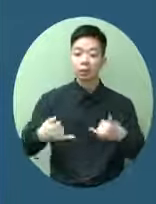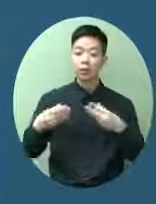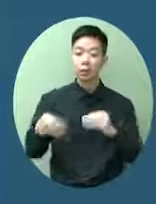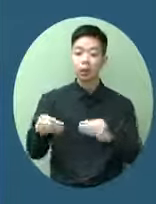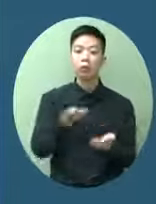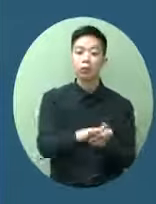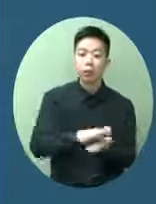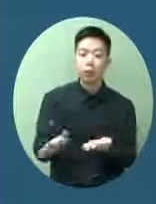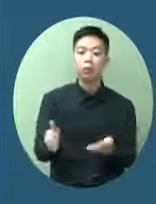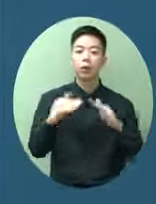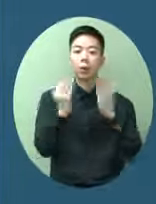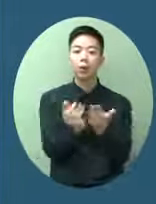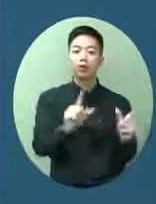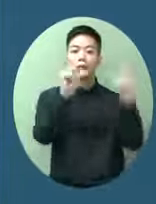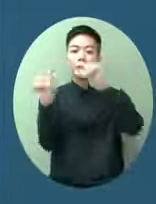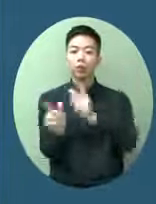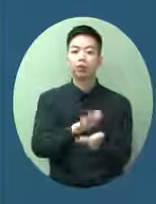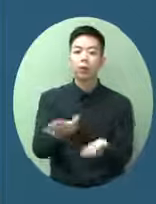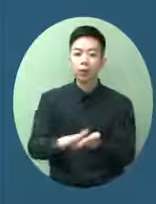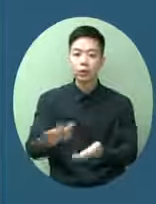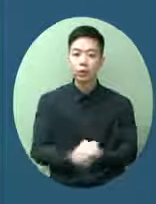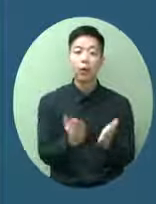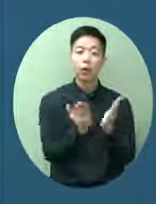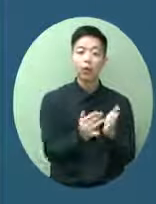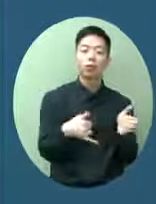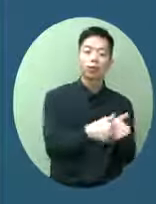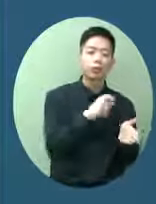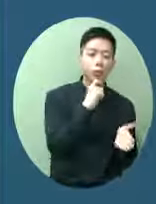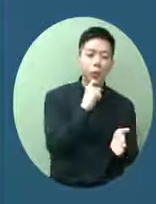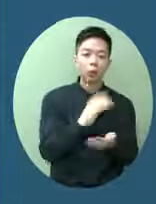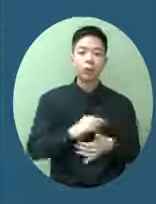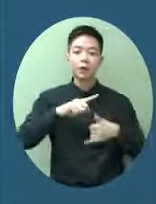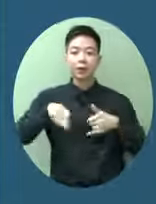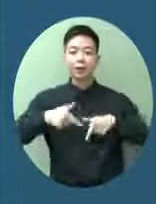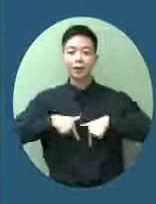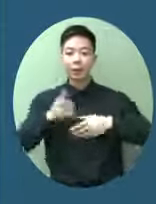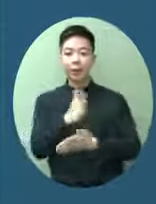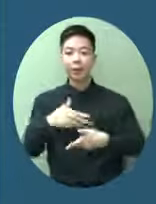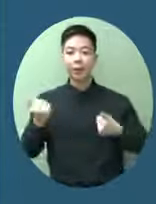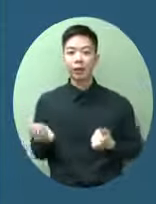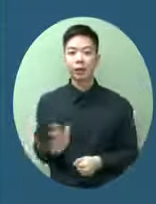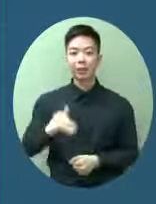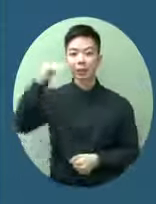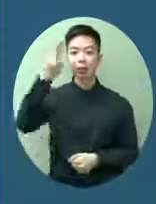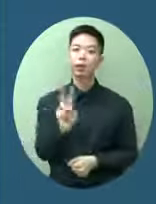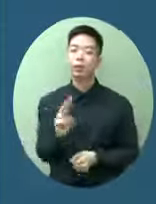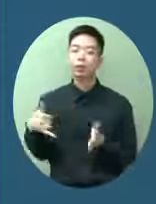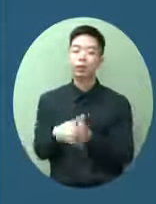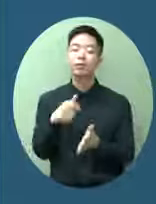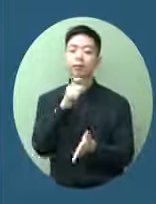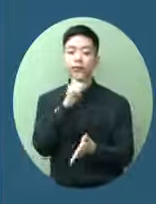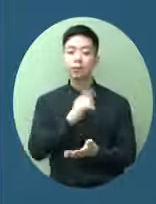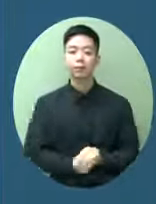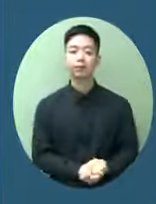不僅對學習有影響對他的身心健康成長都是有影響的所以我們必須要避免